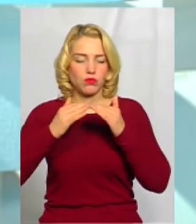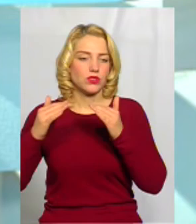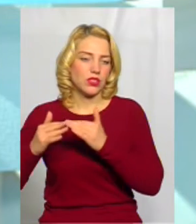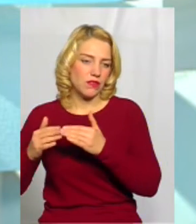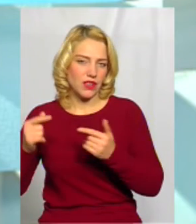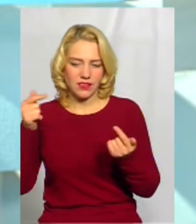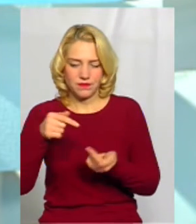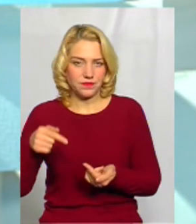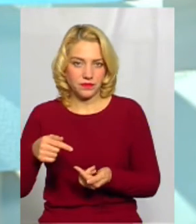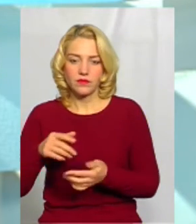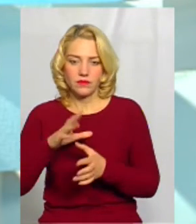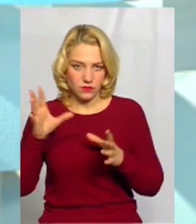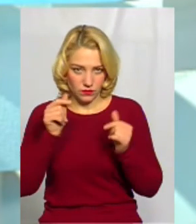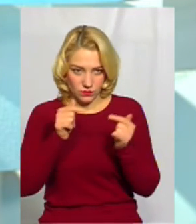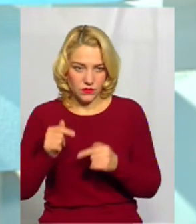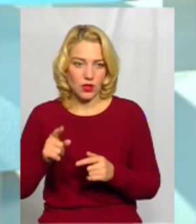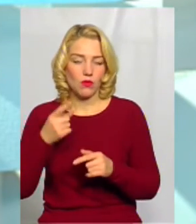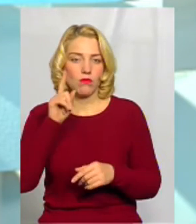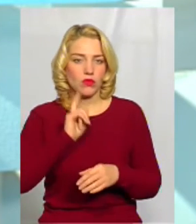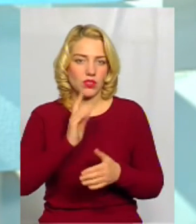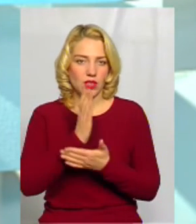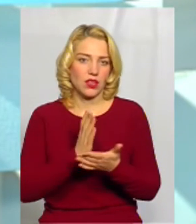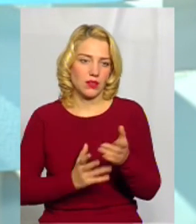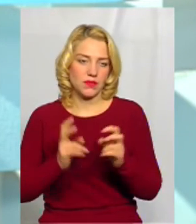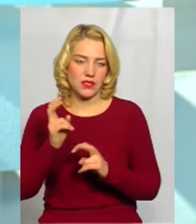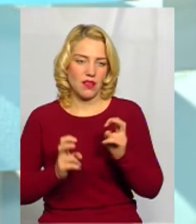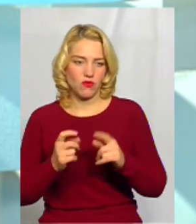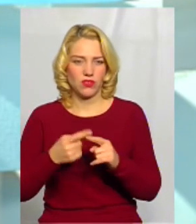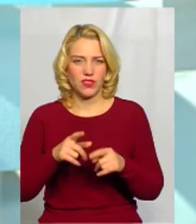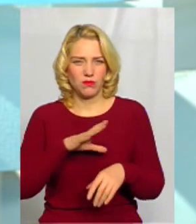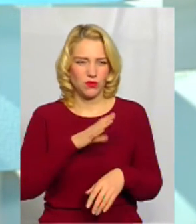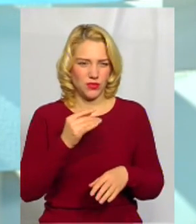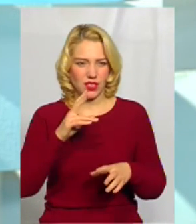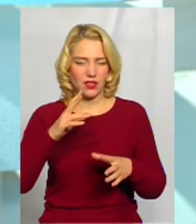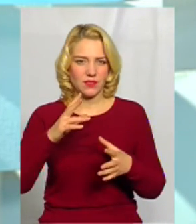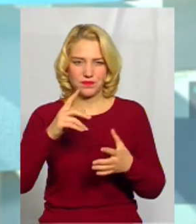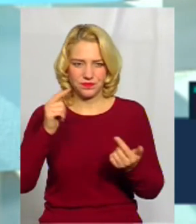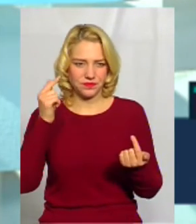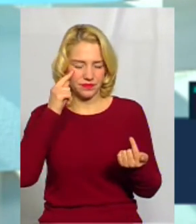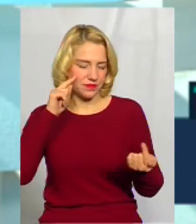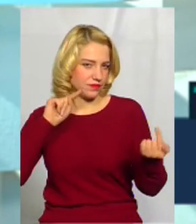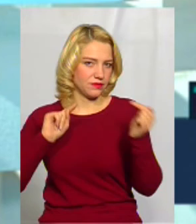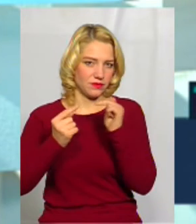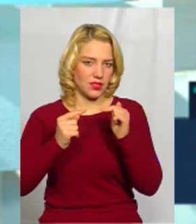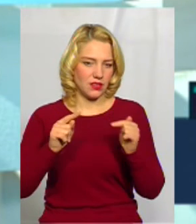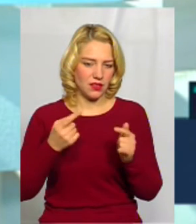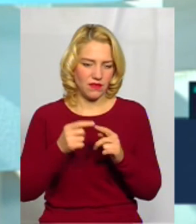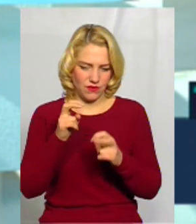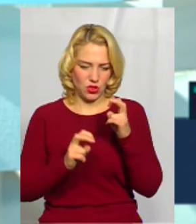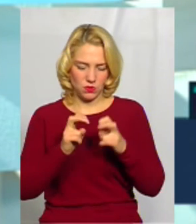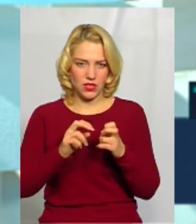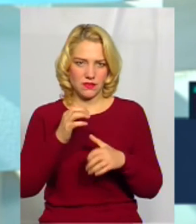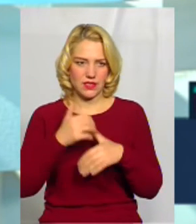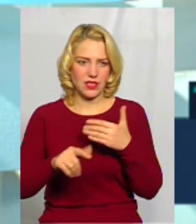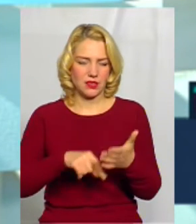тому що був в нас хлібзавод, він дійсно був такий дезгармуючим виробництвом, яке посеред містечка